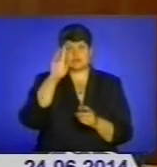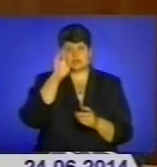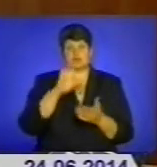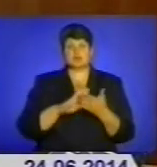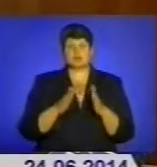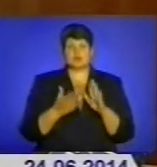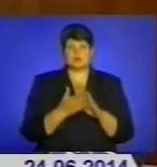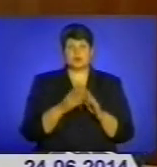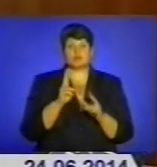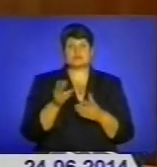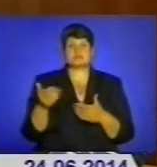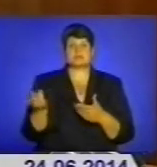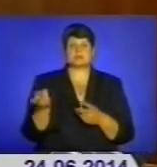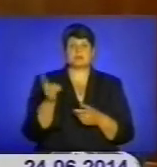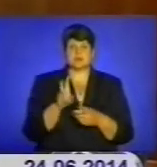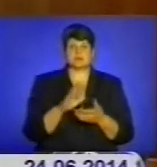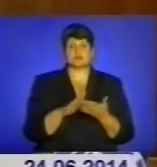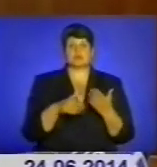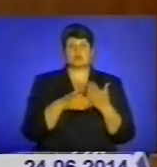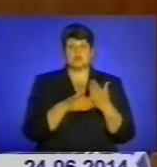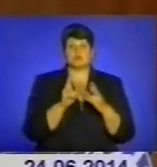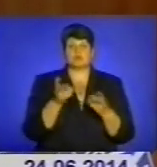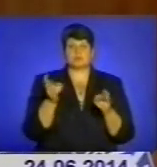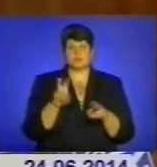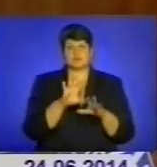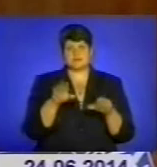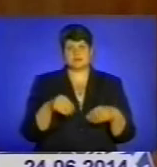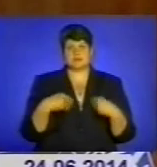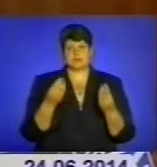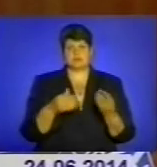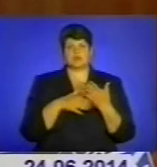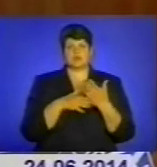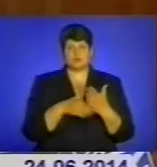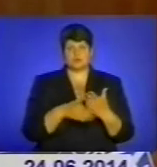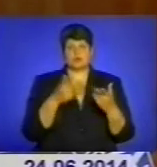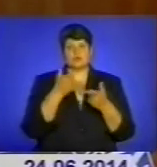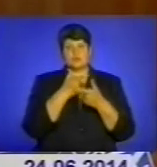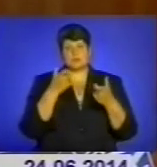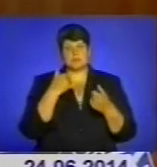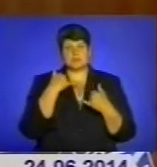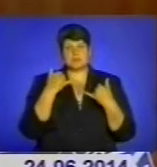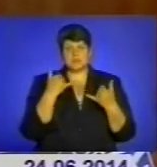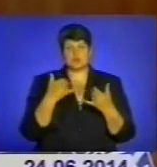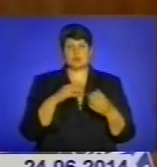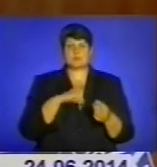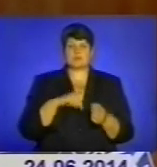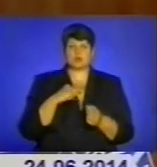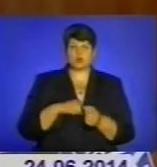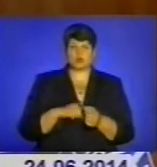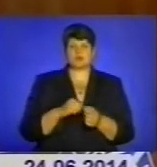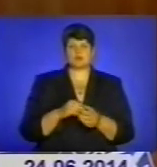нас звертається за допомогою, всі, хто до нас приходить, ми всім надаємо допомогу. І інформаційну, і психологічну,